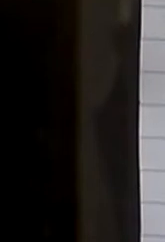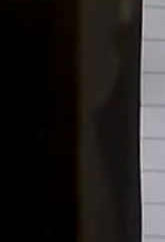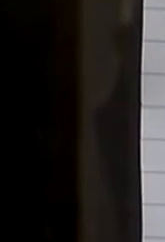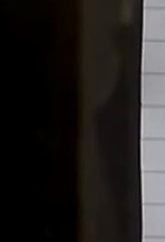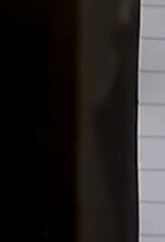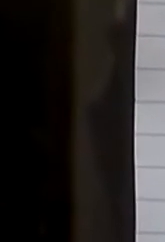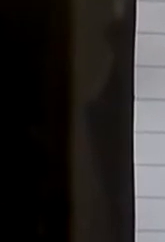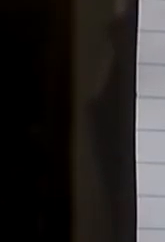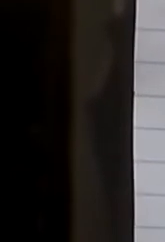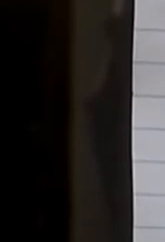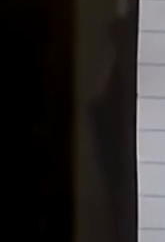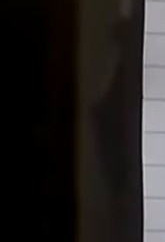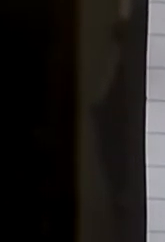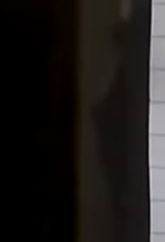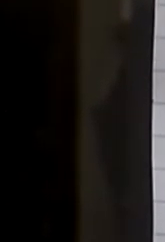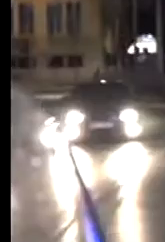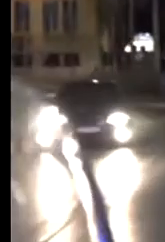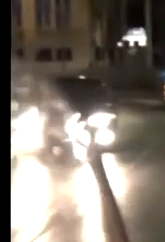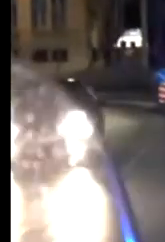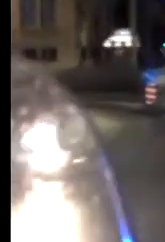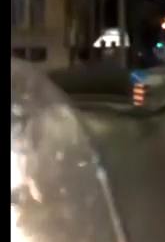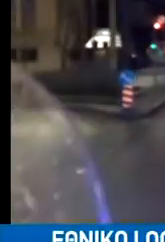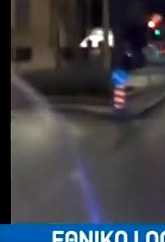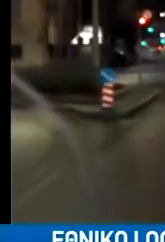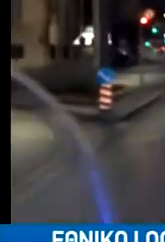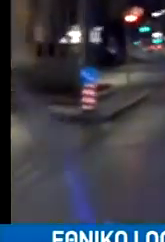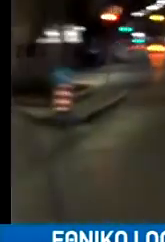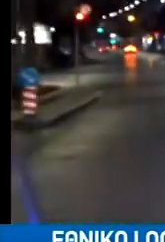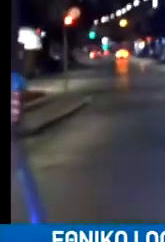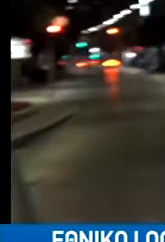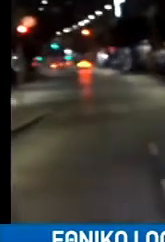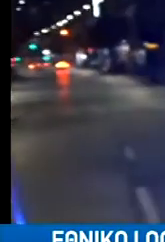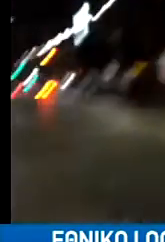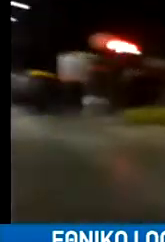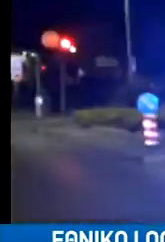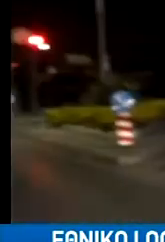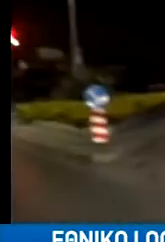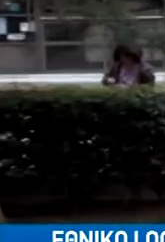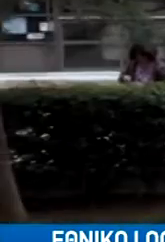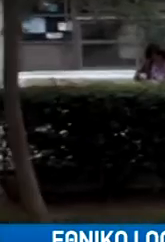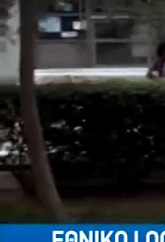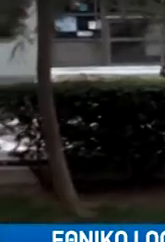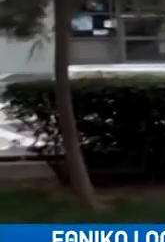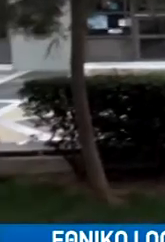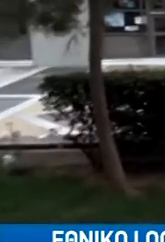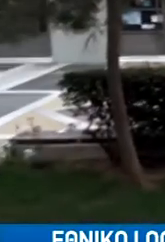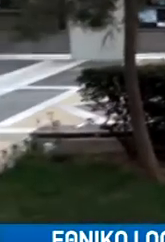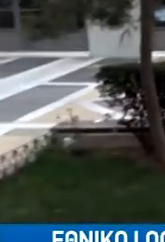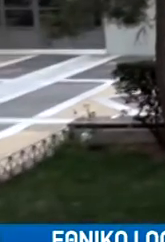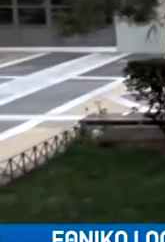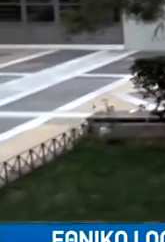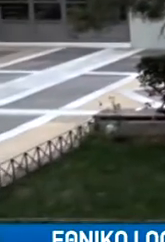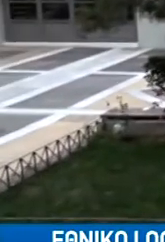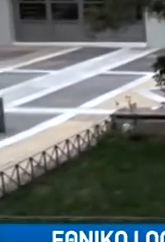Σε καθεστώς γενικευμένης απαγόρευσης κυκλοφορίας μπαίνει η χώρα από τις 6 το πρωί του Σαββάτου και για τις επόμενες τρεις